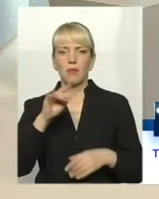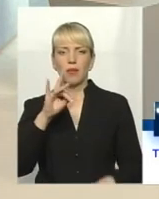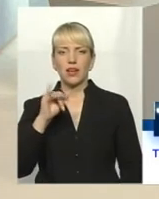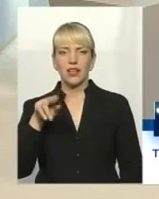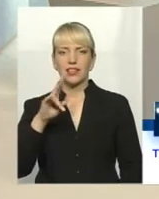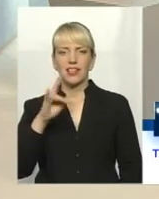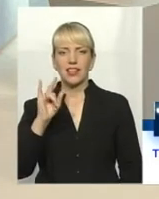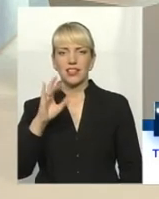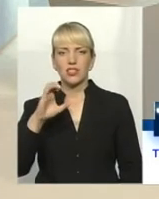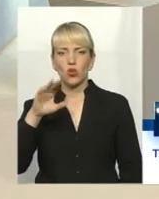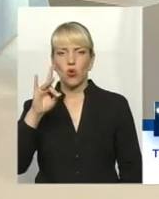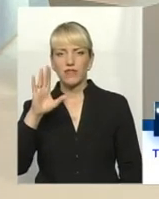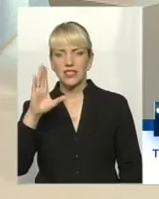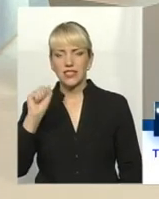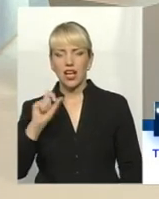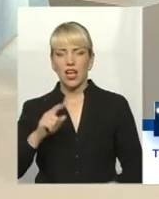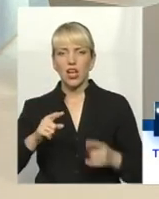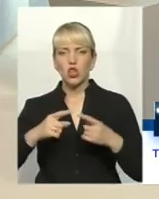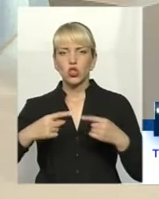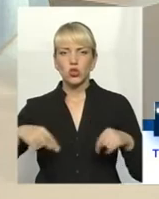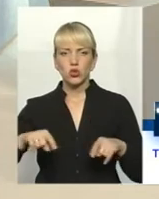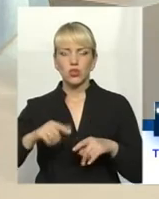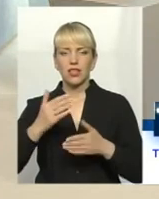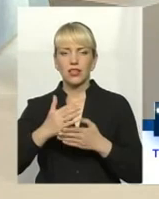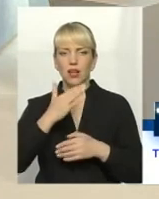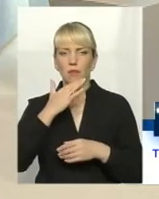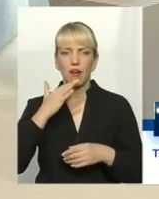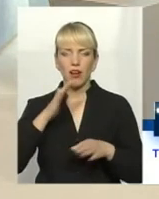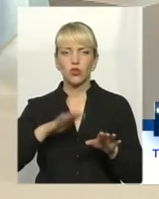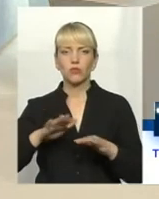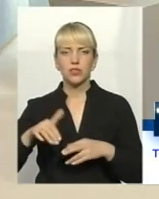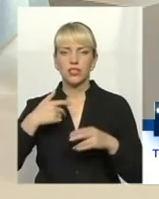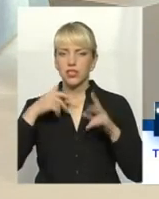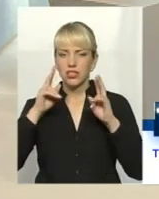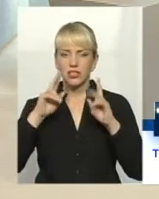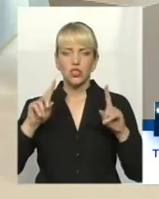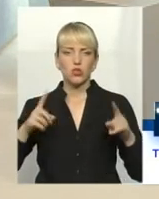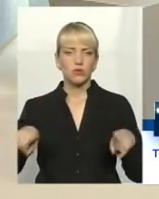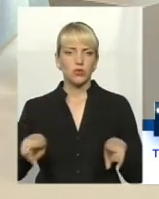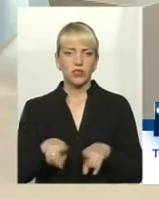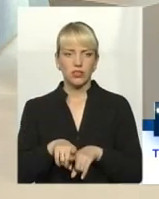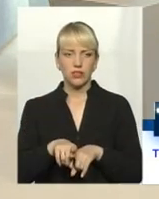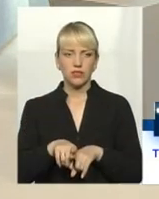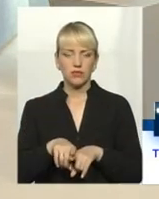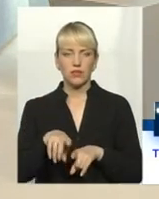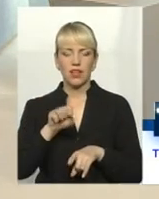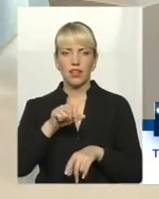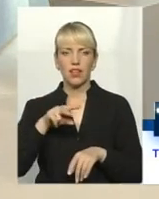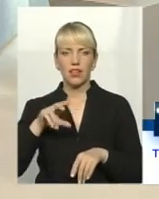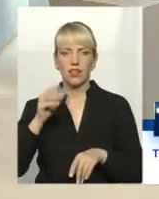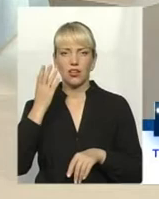теж є багато таких міст, де люди, ну, не знаю, чого так в нас закладено, але коли